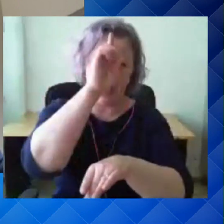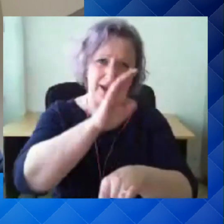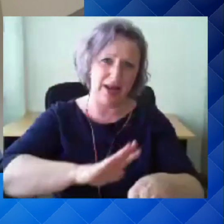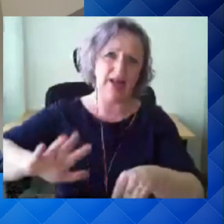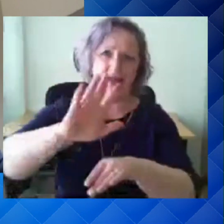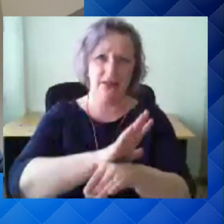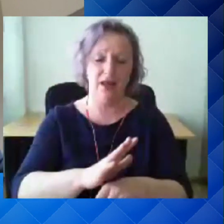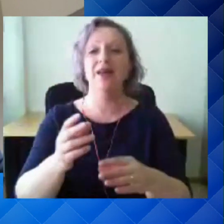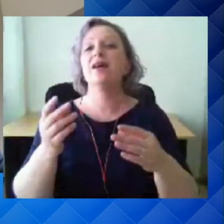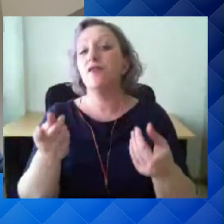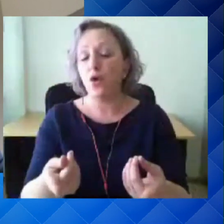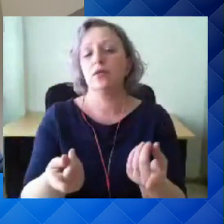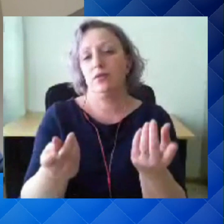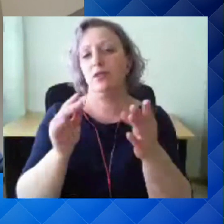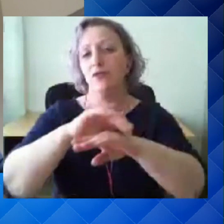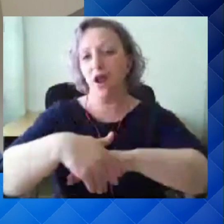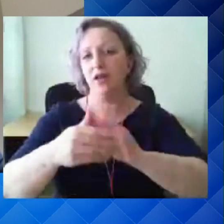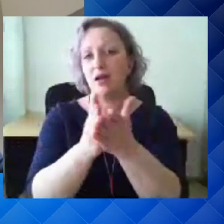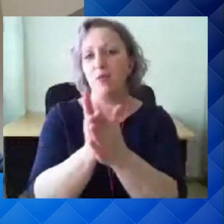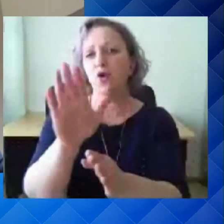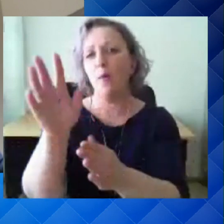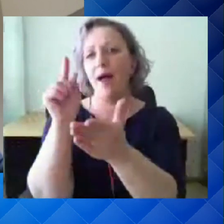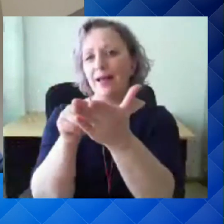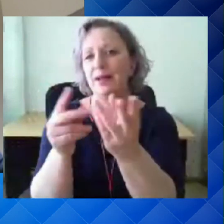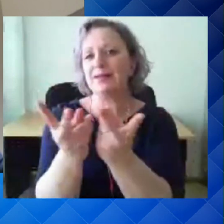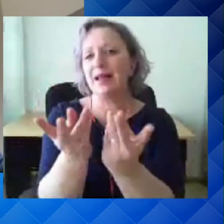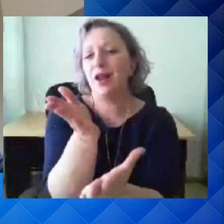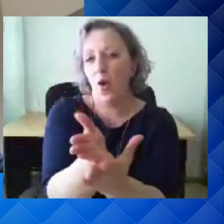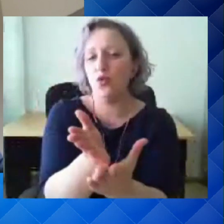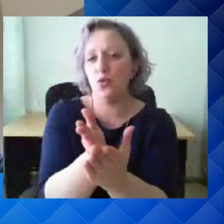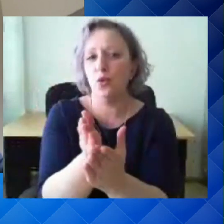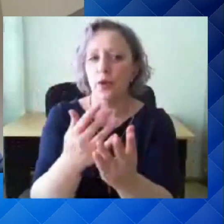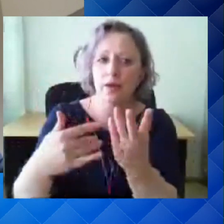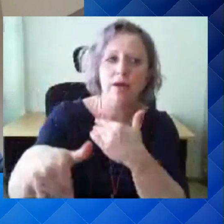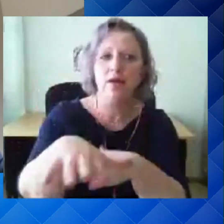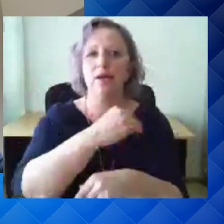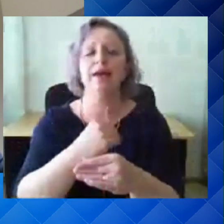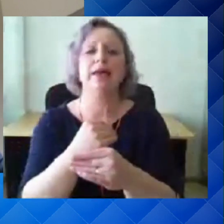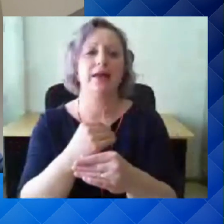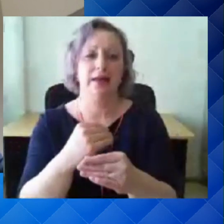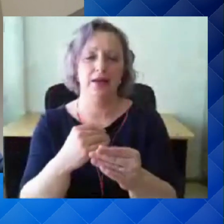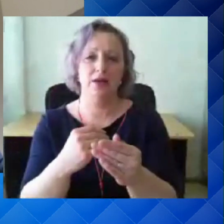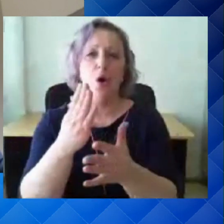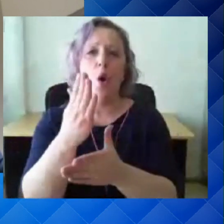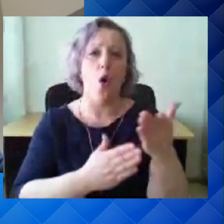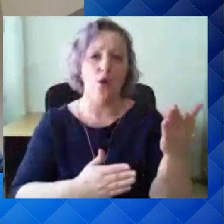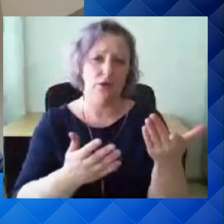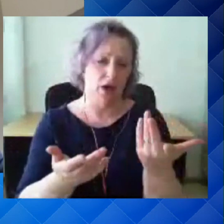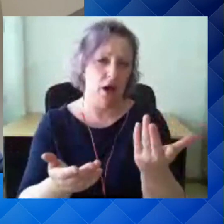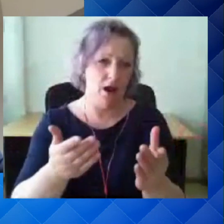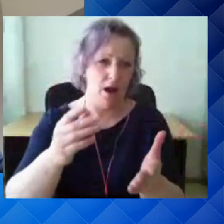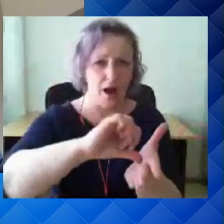on selle valge raamatu eesmärk, et kõik osapooled oma käitumise ja